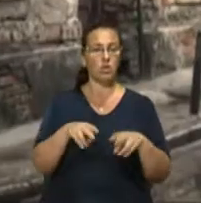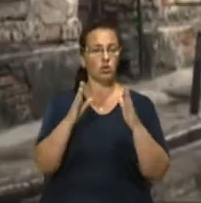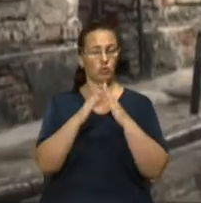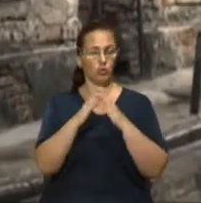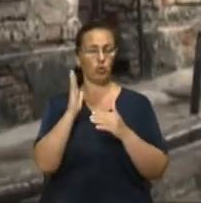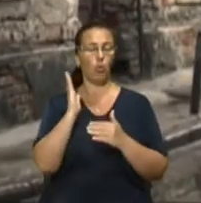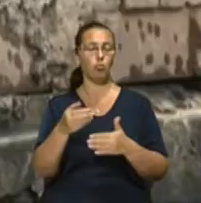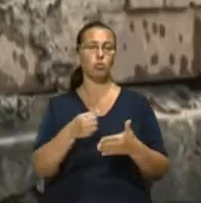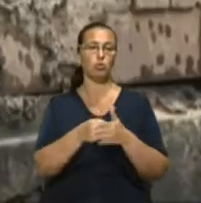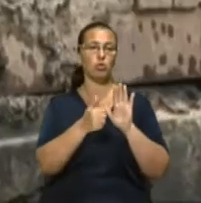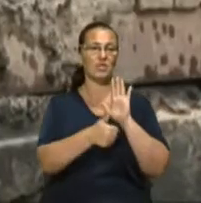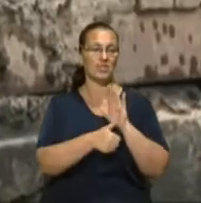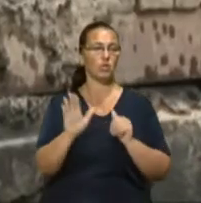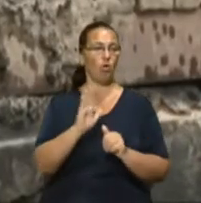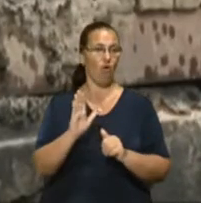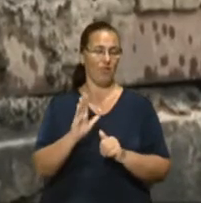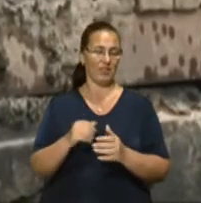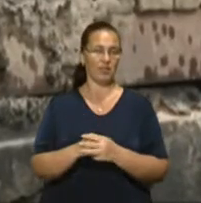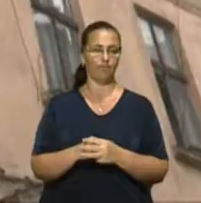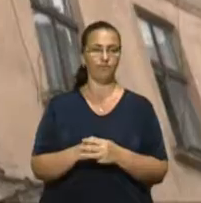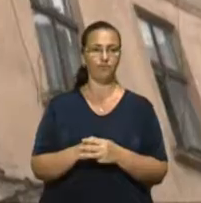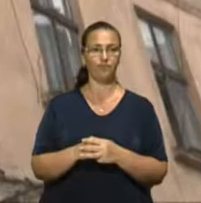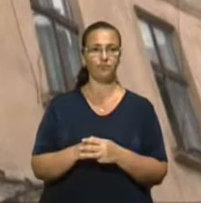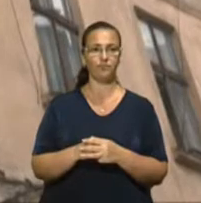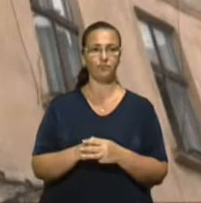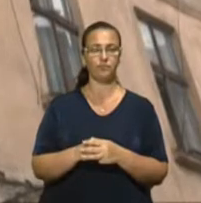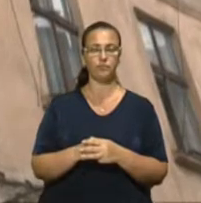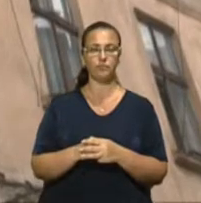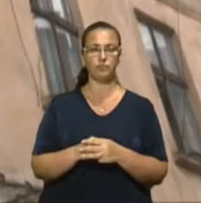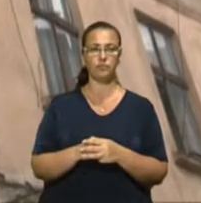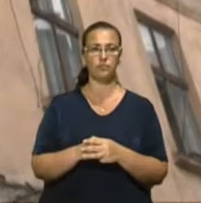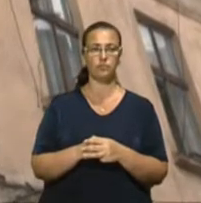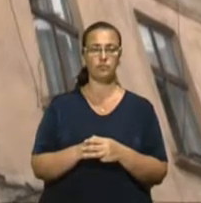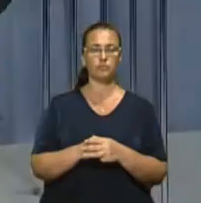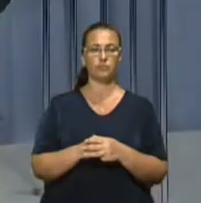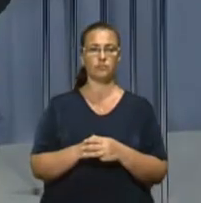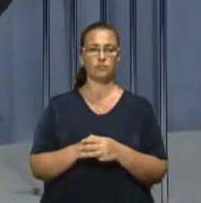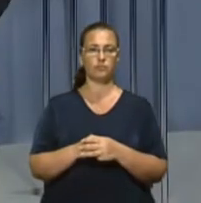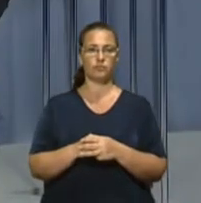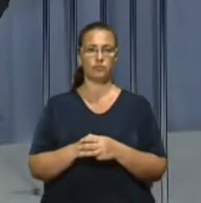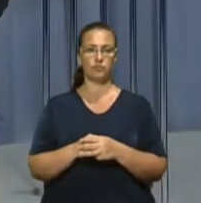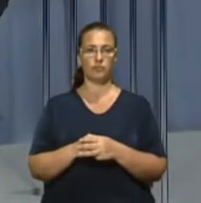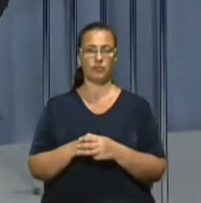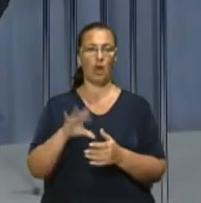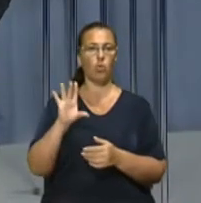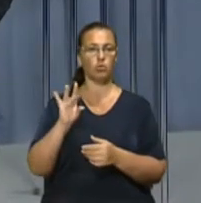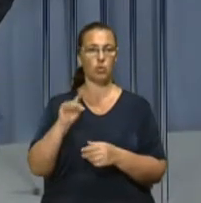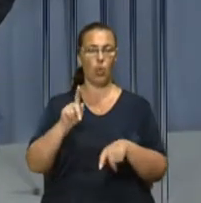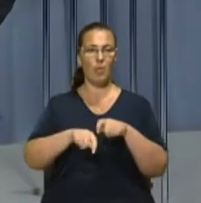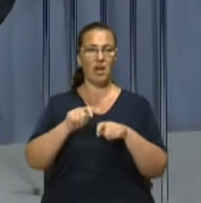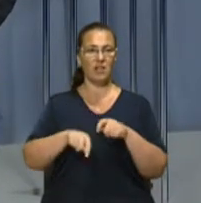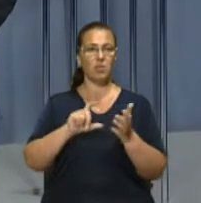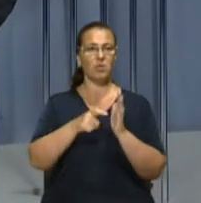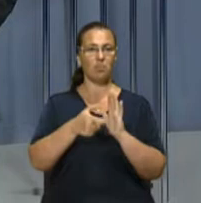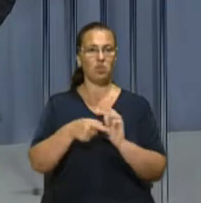будуть до 16 вересня. Ліля Гончарук, Роман Гуй, Тарас Фумін – новини на Суспільному, Львів. У Другобичі перевірять